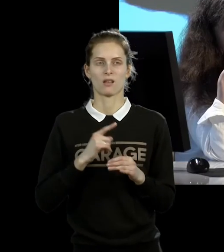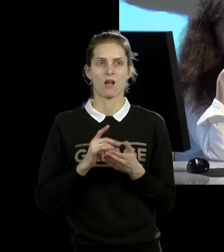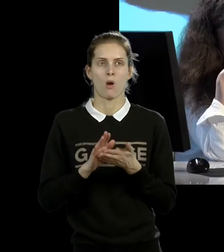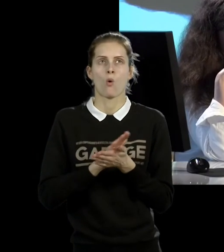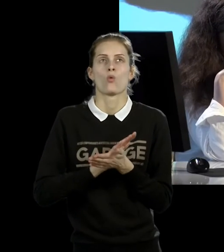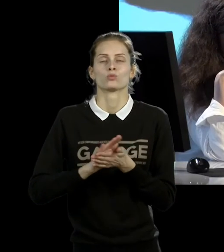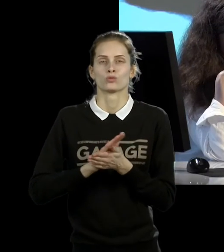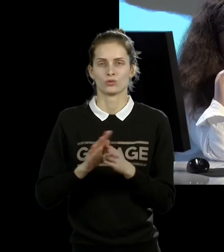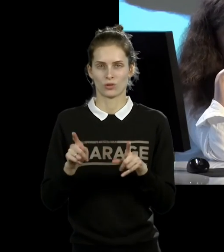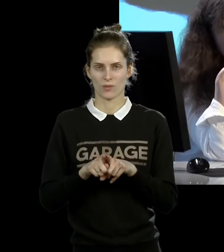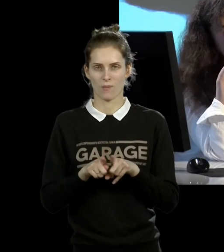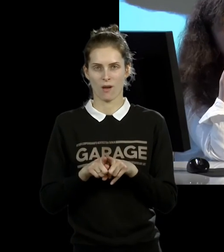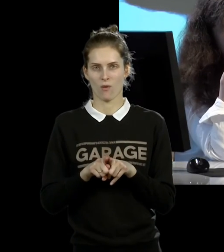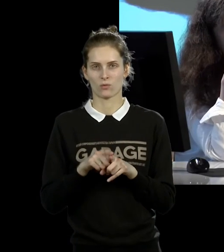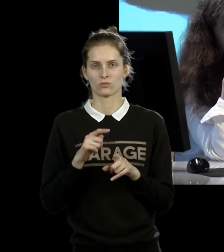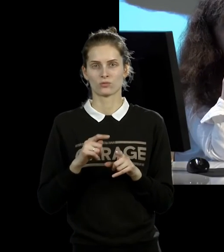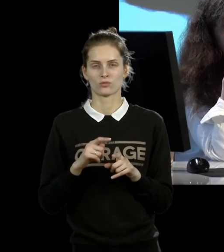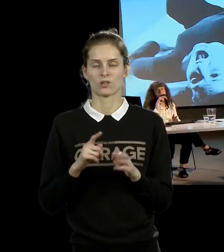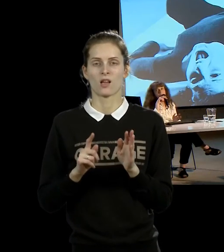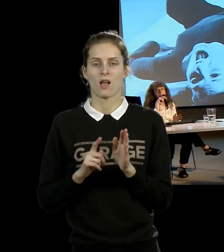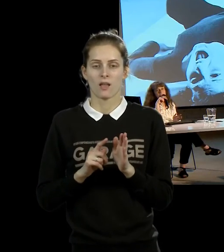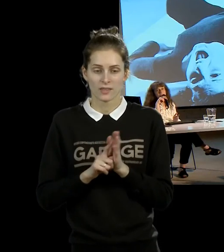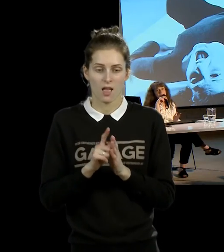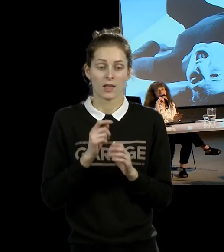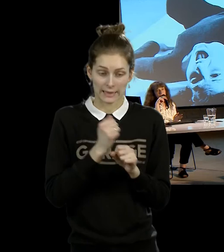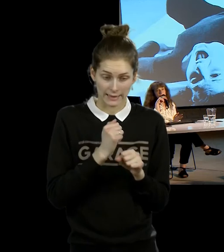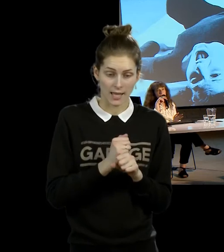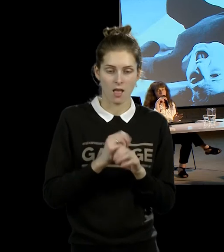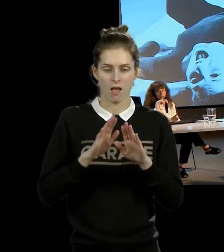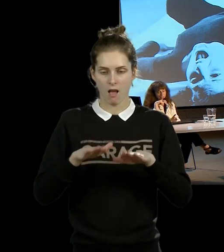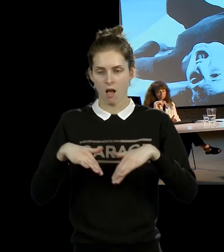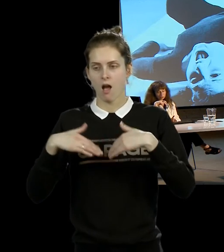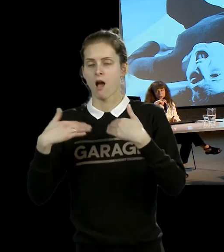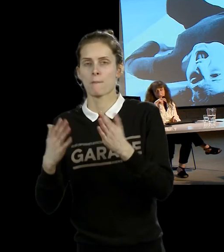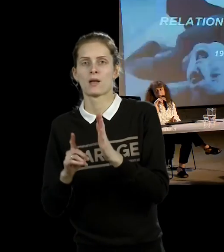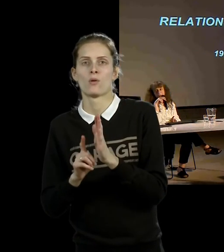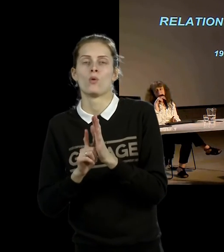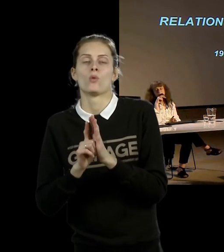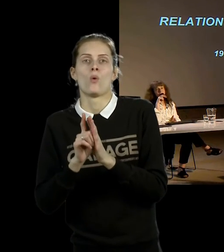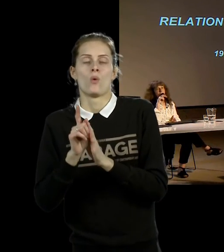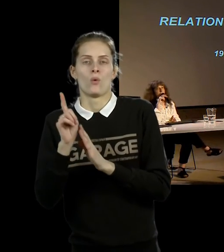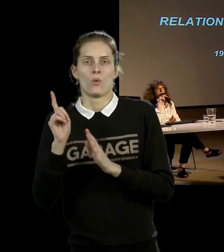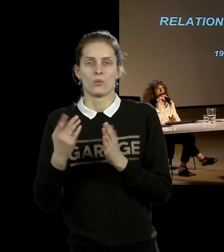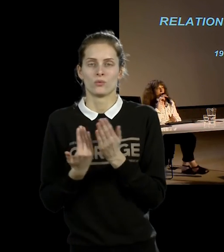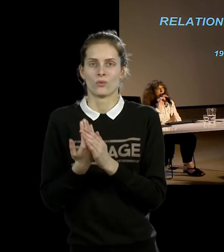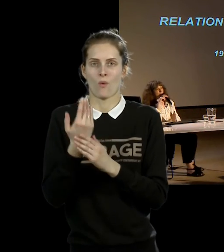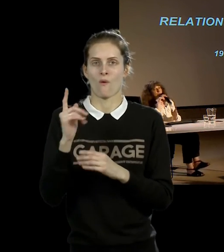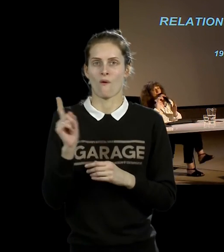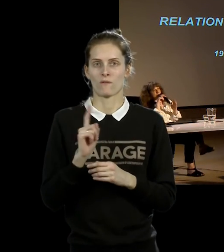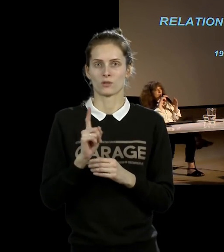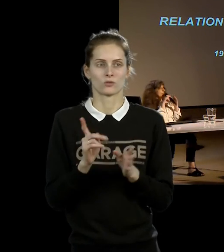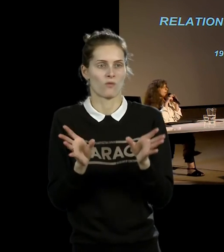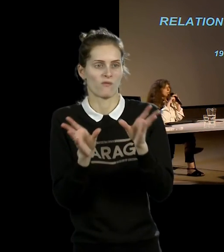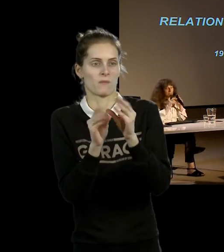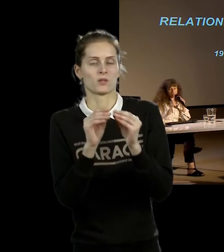перед тем, как начать новую главу своей жизни, своего искусства, собственно говоря, период их совместных работ